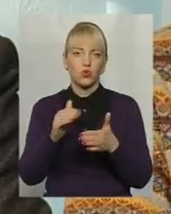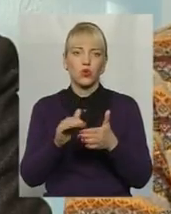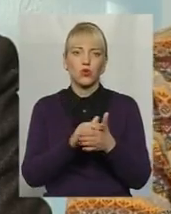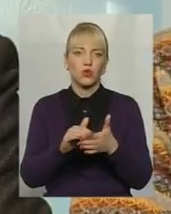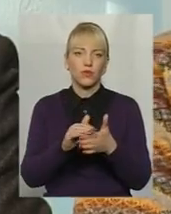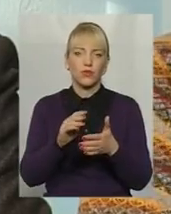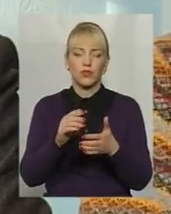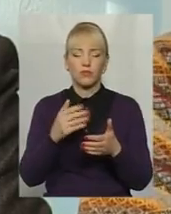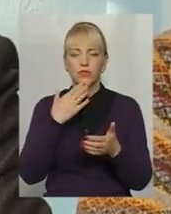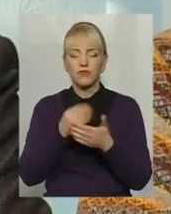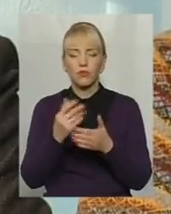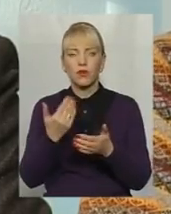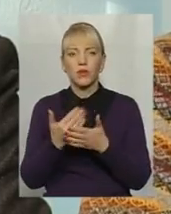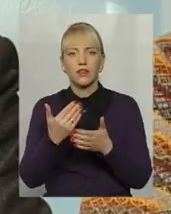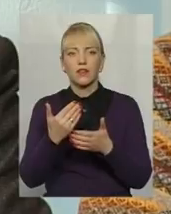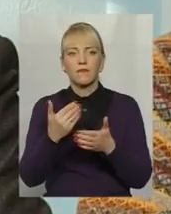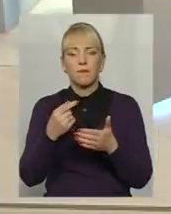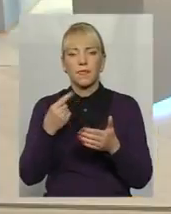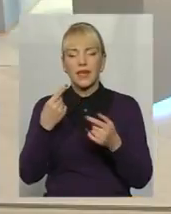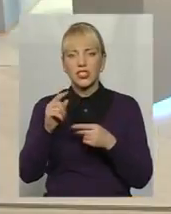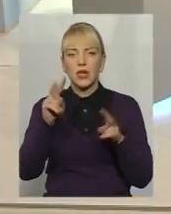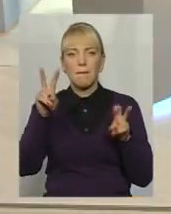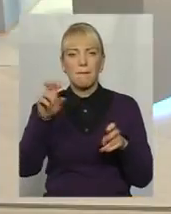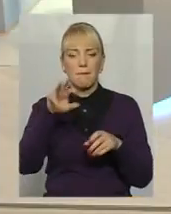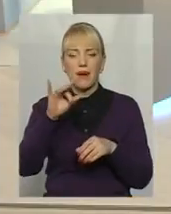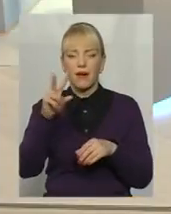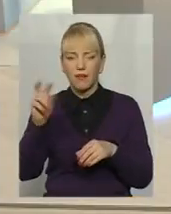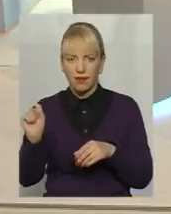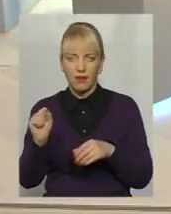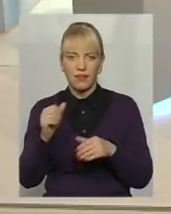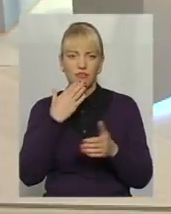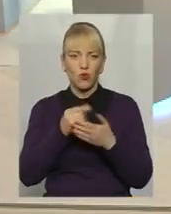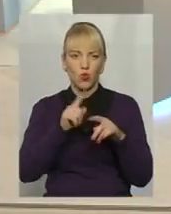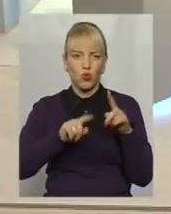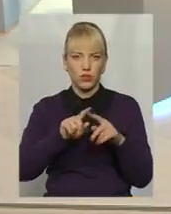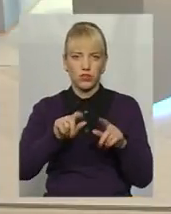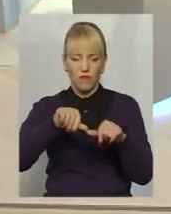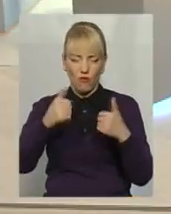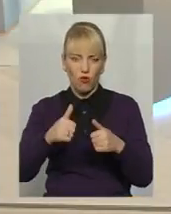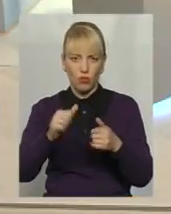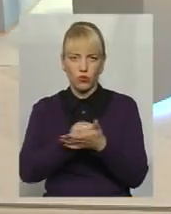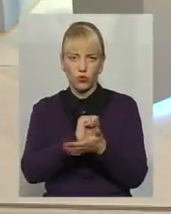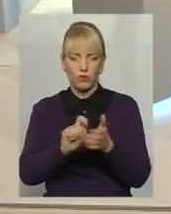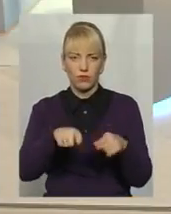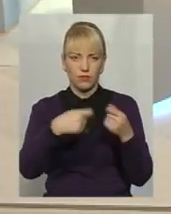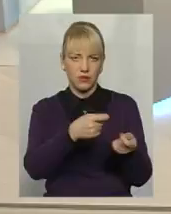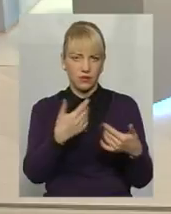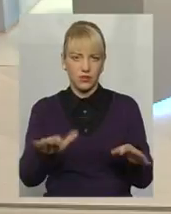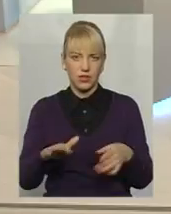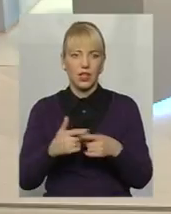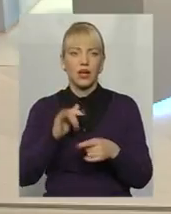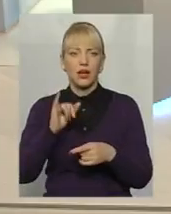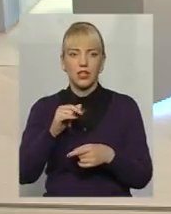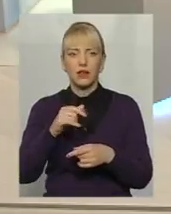все одно буде працювати, але вже під іншою, можна сказати, торговою маркою. Там буде інший підприємець. Я б хотів інший